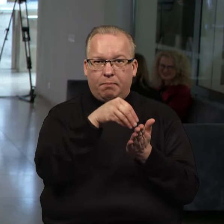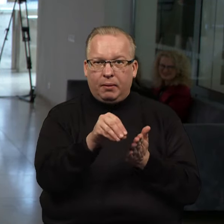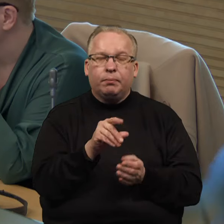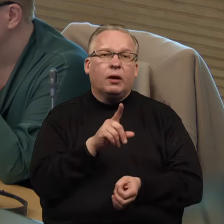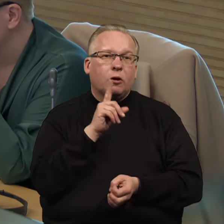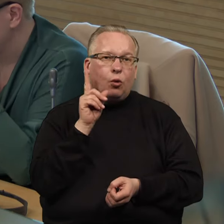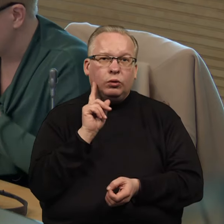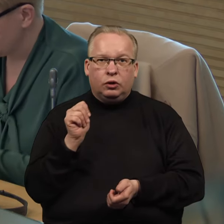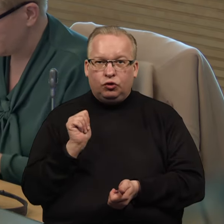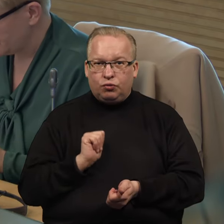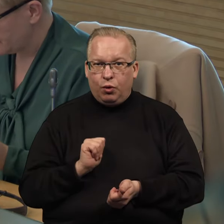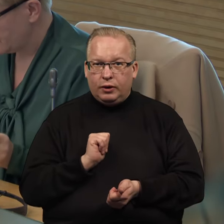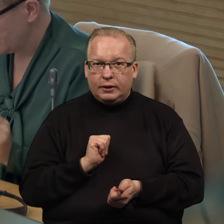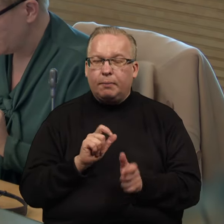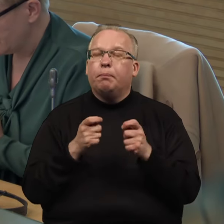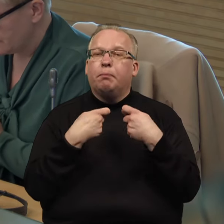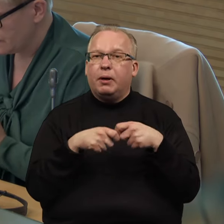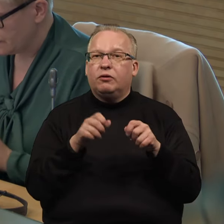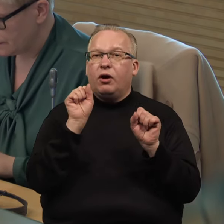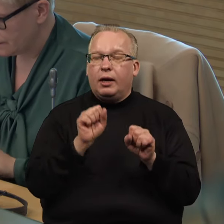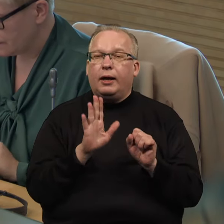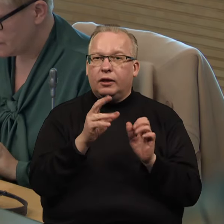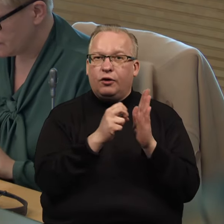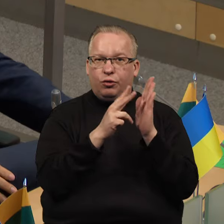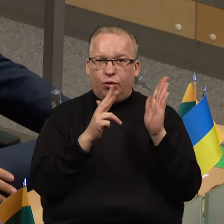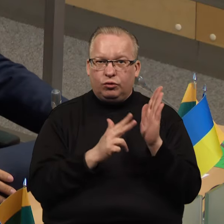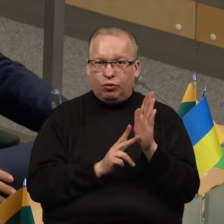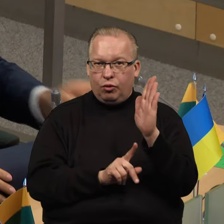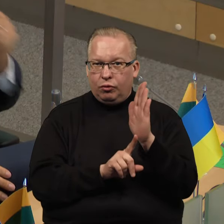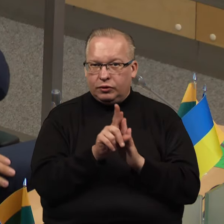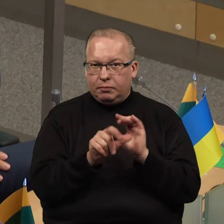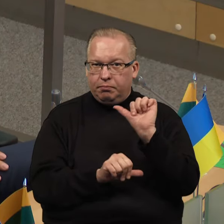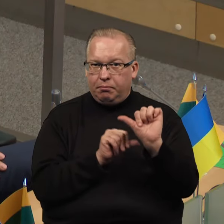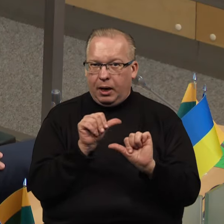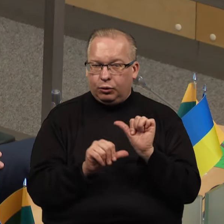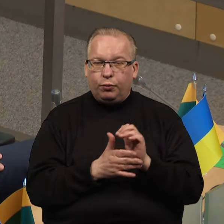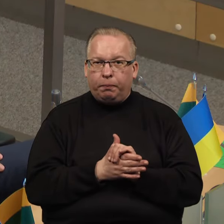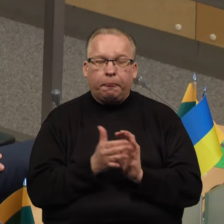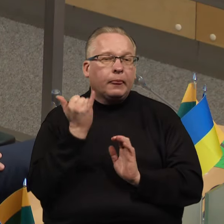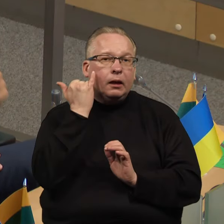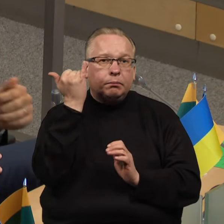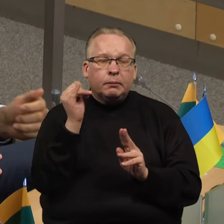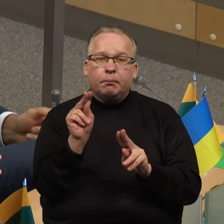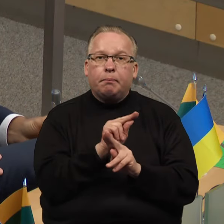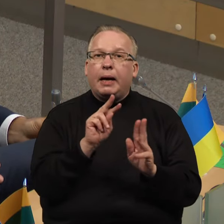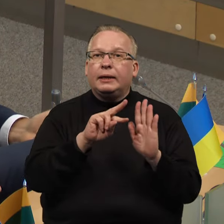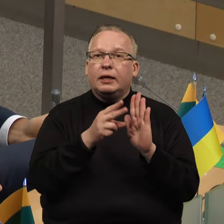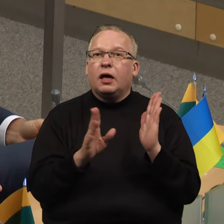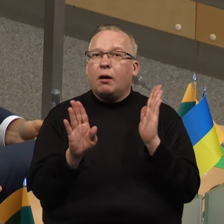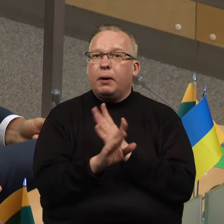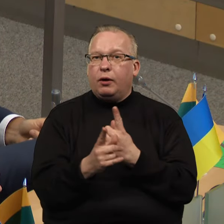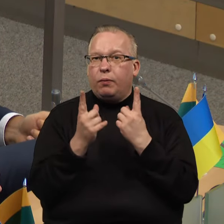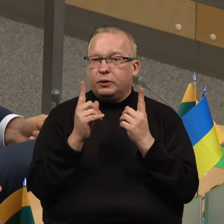nesnėsmenis ir prekyba bus galima tik tai nuo 18 metų. Inicijuoti įstatymo pataisas, pasak aplinkos